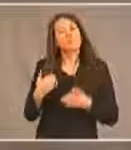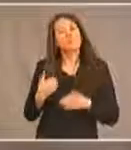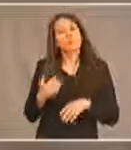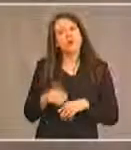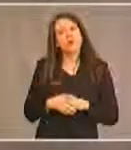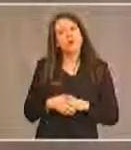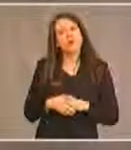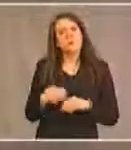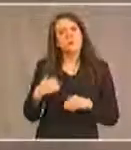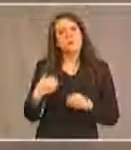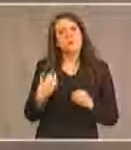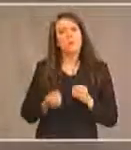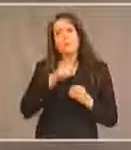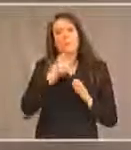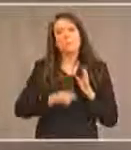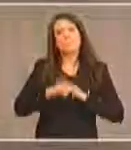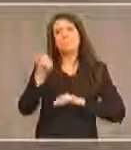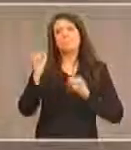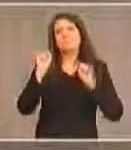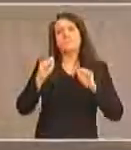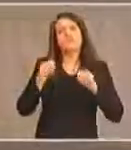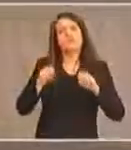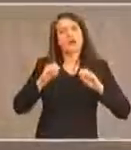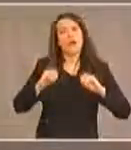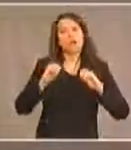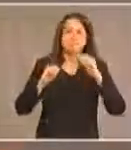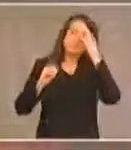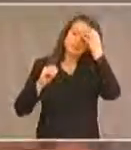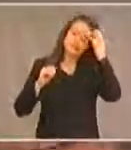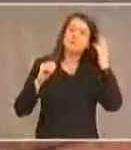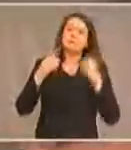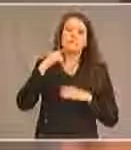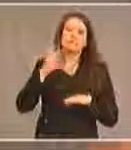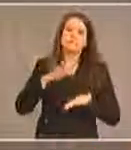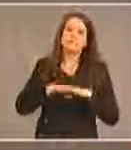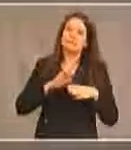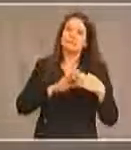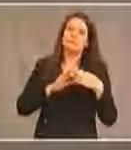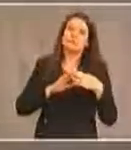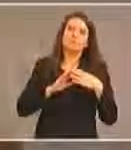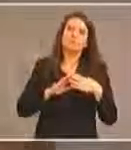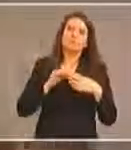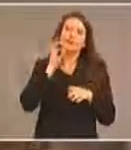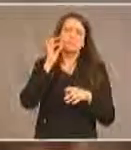pourquoi n'y a-t-il pas plus de possibilités d'enseignement pour les malentendants dans les communautés autochtones